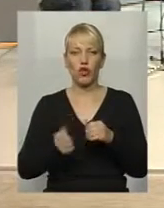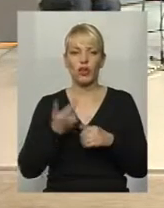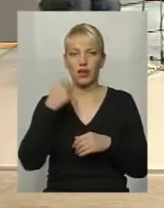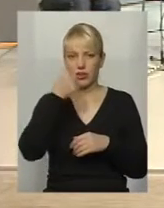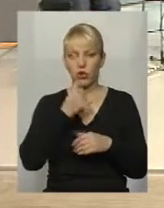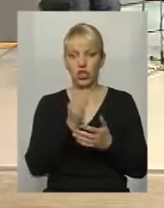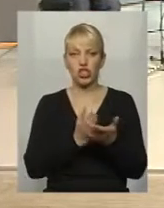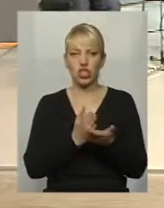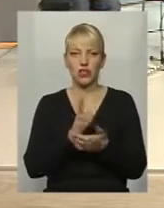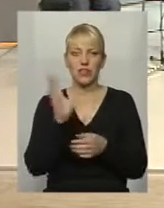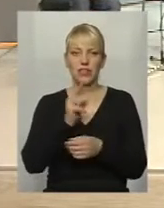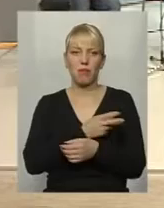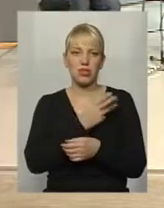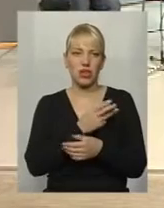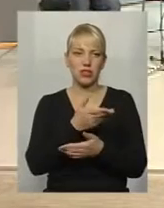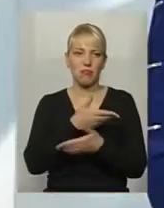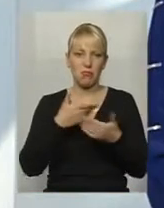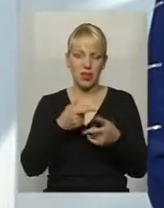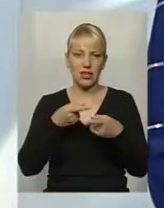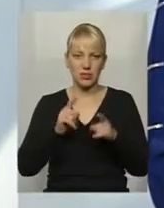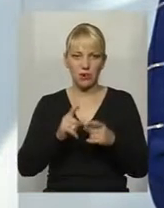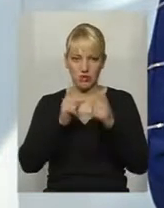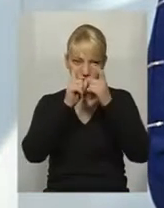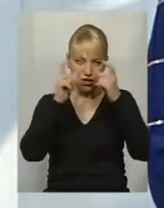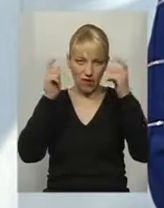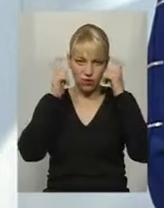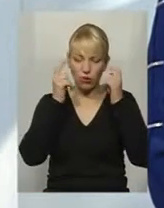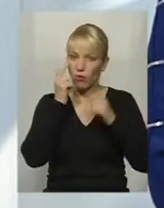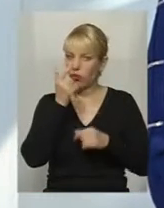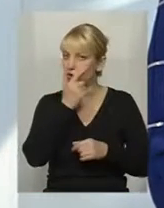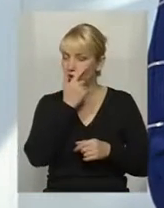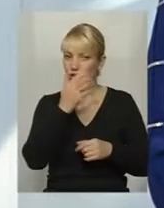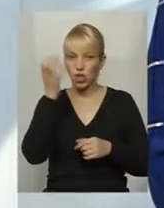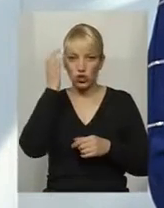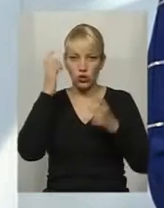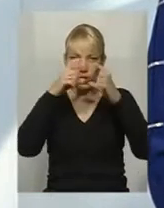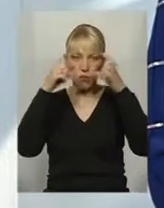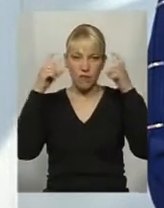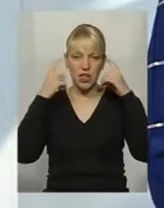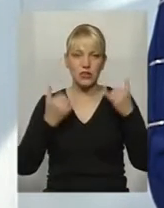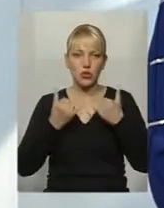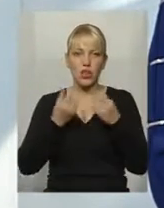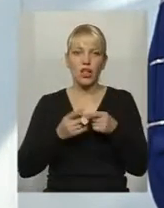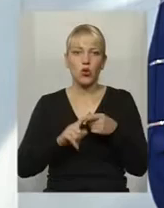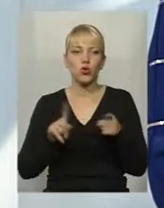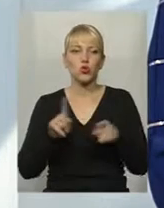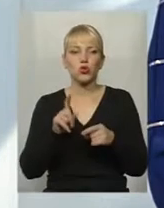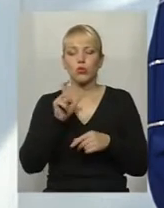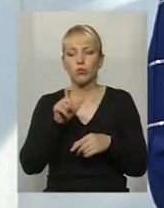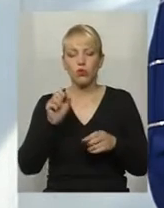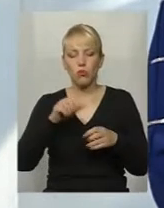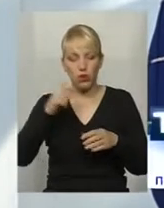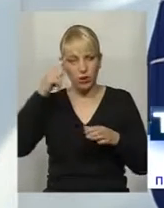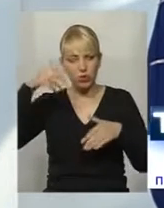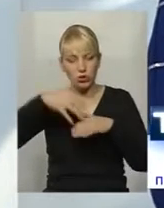чиновникам і всім бажаючим ми насправді зав'язуємо очі чорною пов'язкою для того, щоб люди могли проникнутися з цією